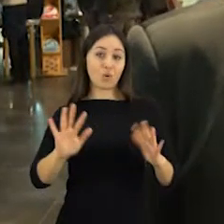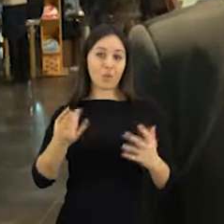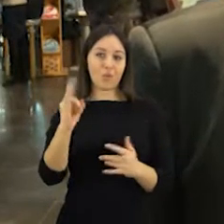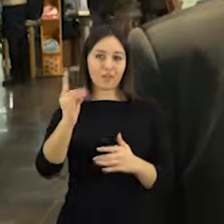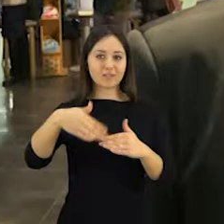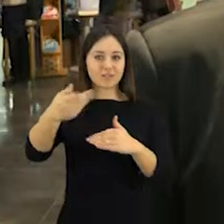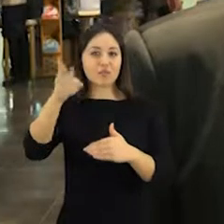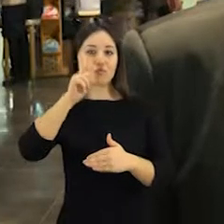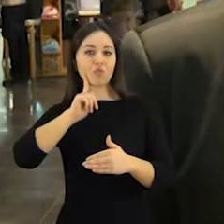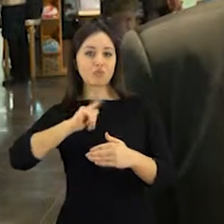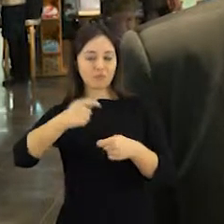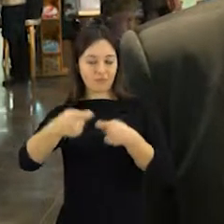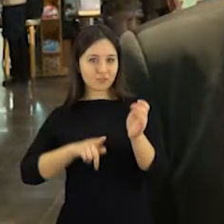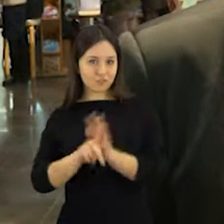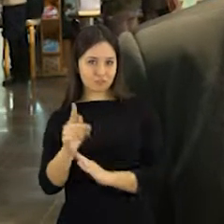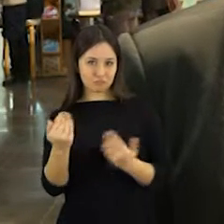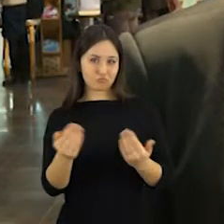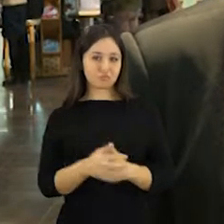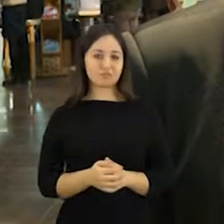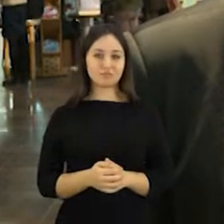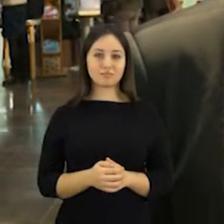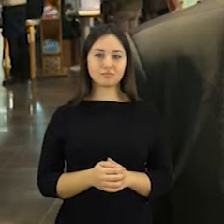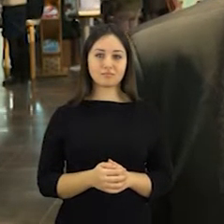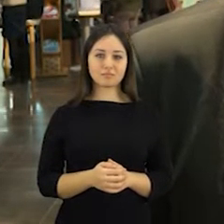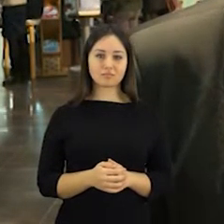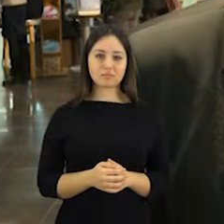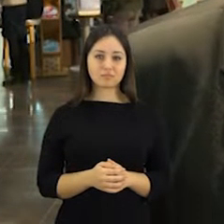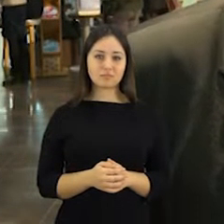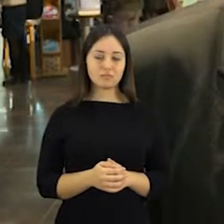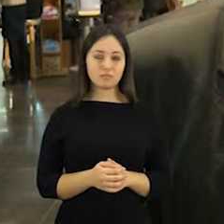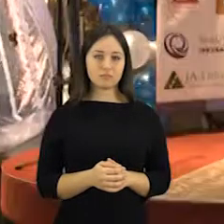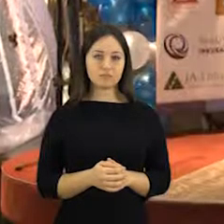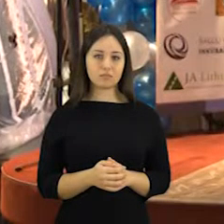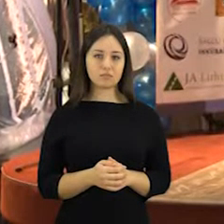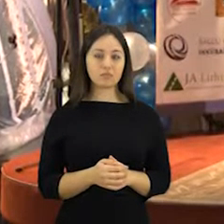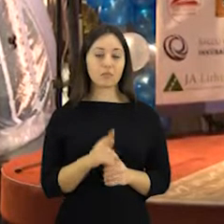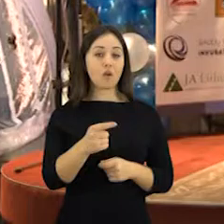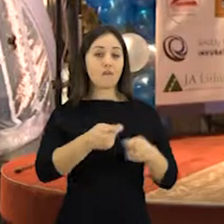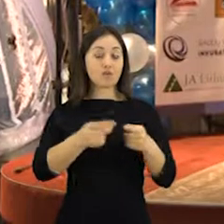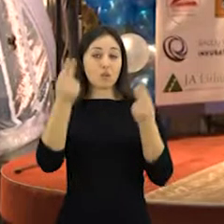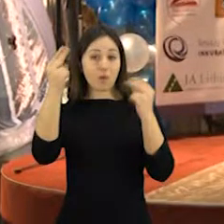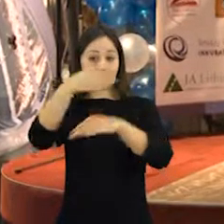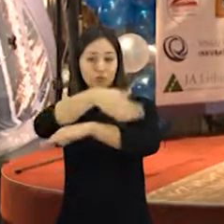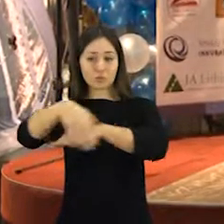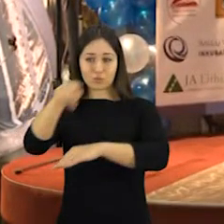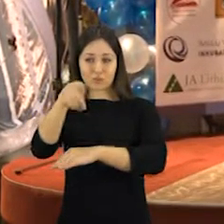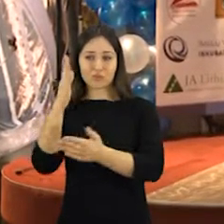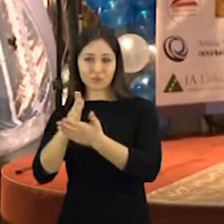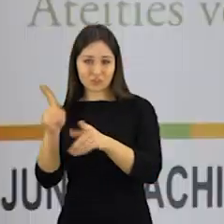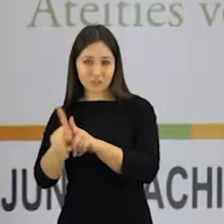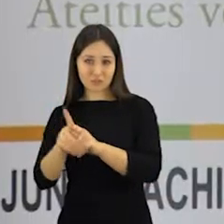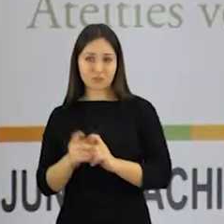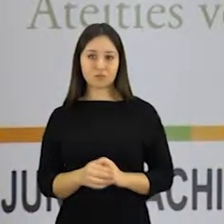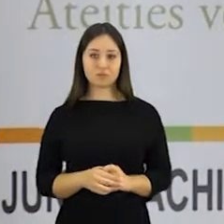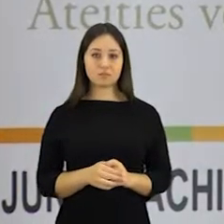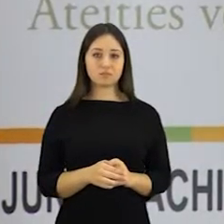psichologiškai, kad jie būtų pasirengę, jeigu kada nors ateityje sugalvotų kažką panašaus daryti. Tokias verslumo pamokas skatina ir kito šalis.